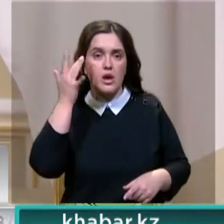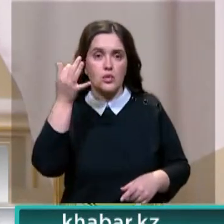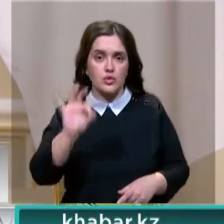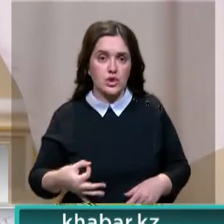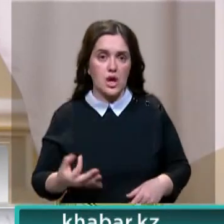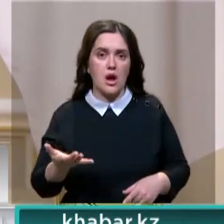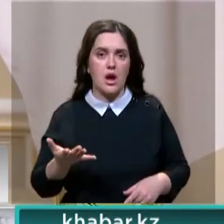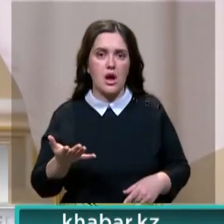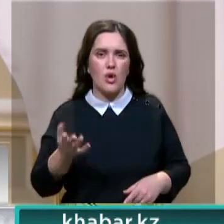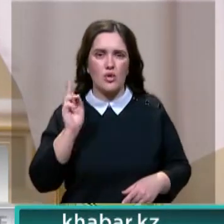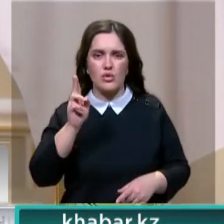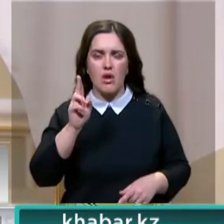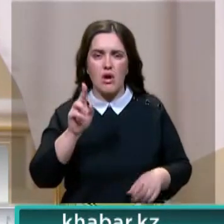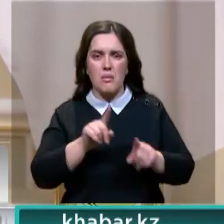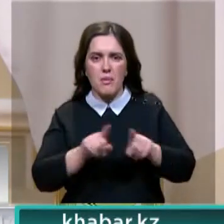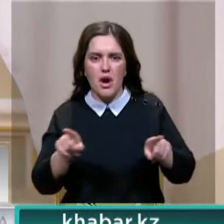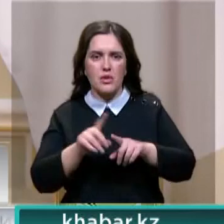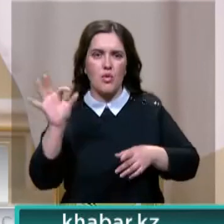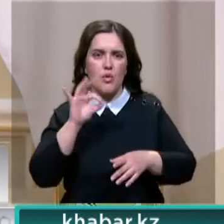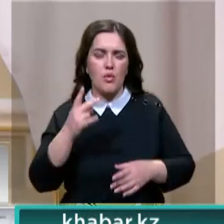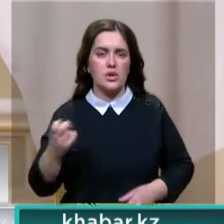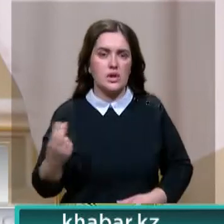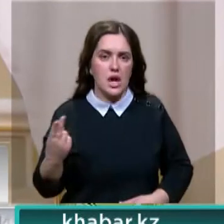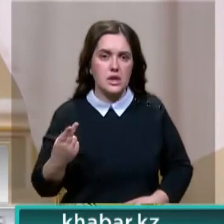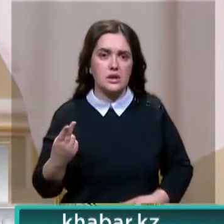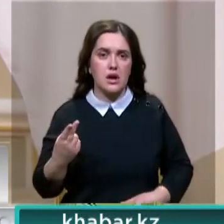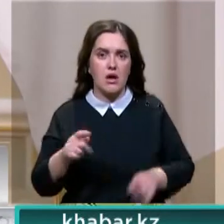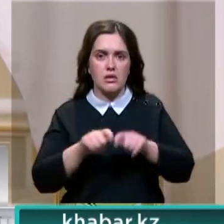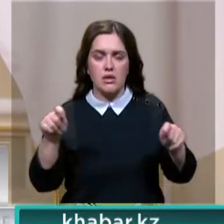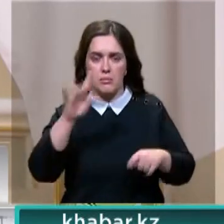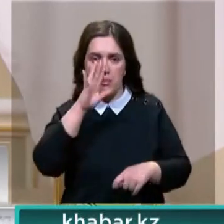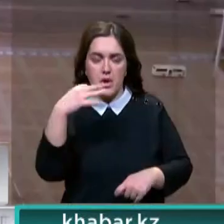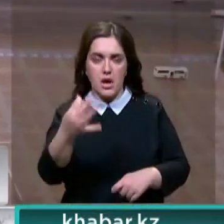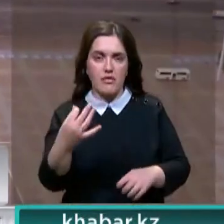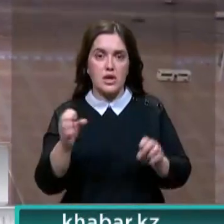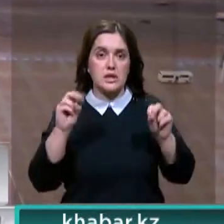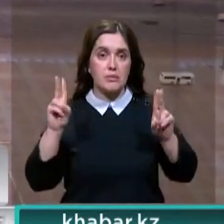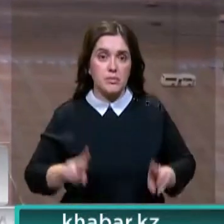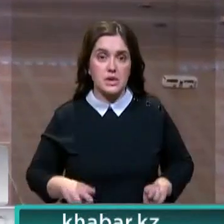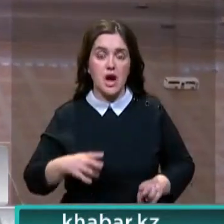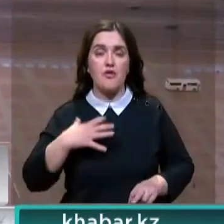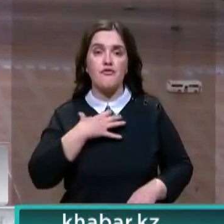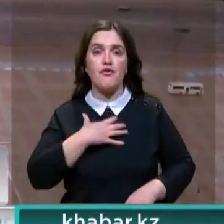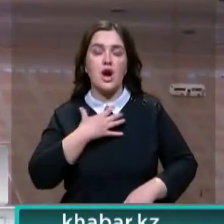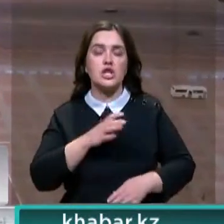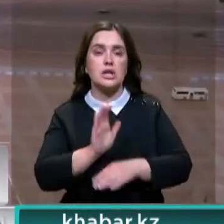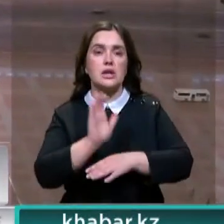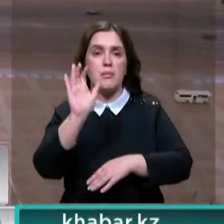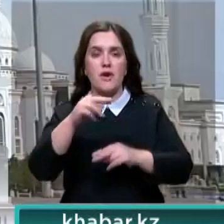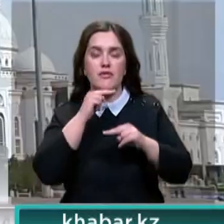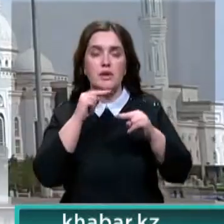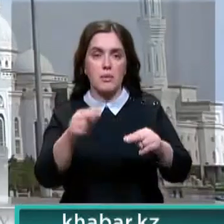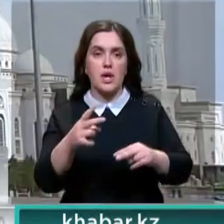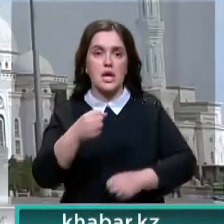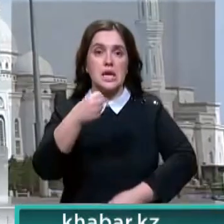участившихся популистских заявлений, спекуляций и даже откровенных провокаций. Важно направлять внимание не только на центр